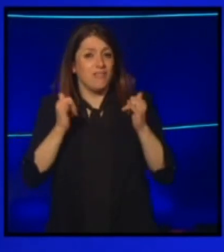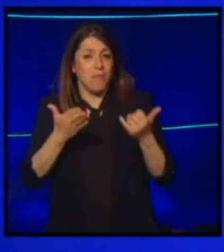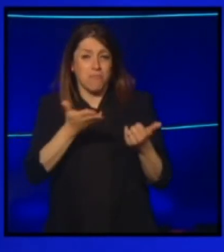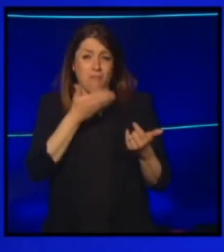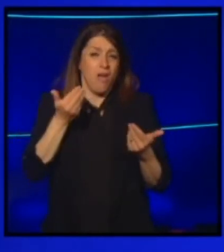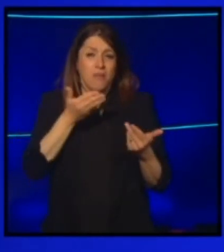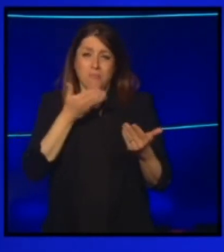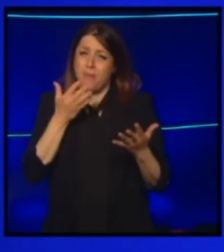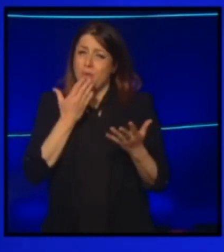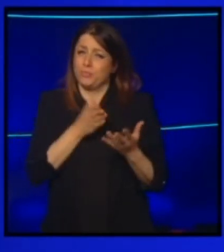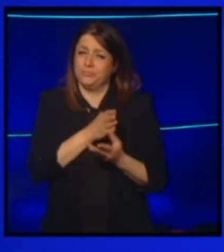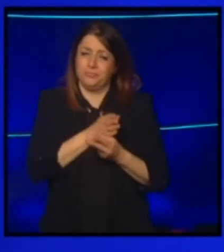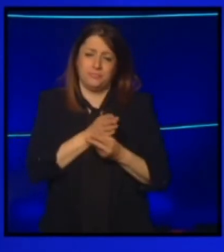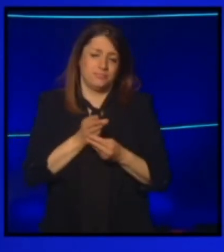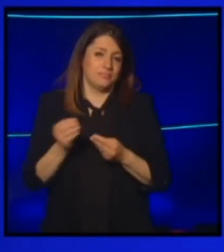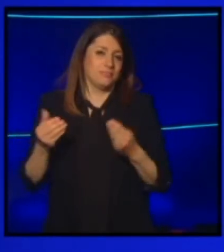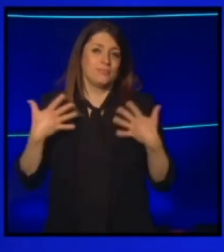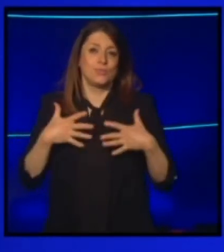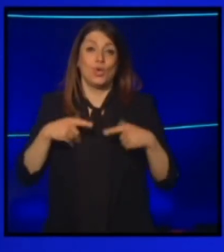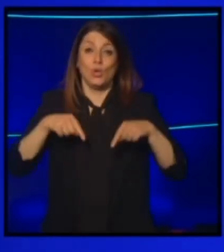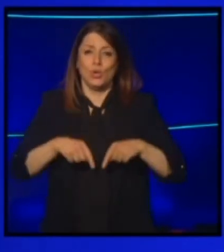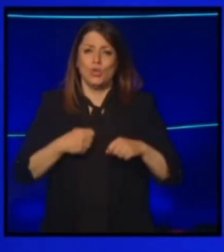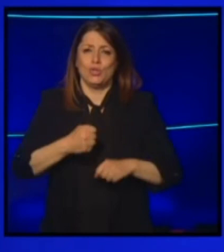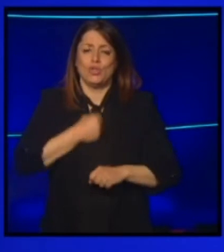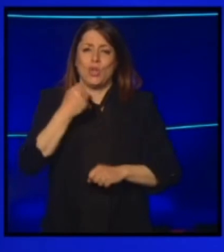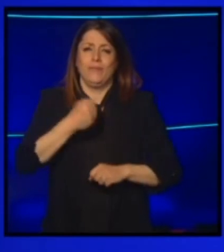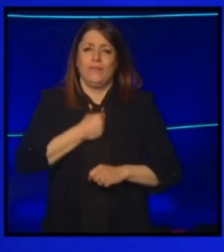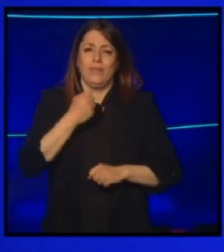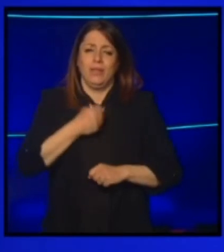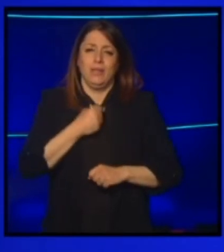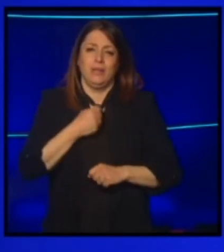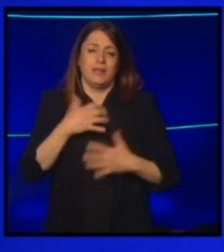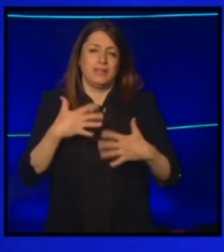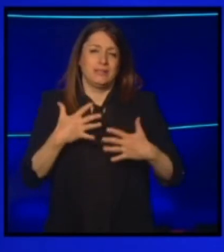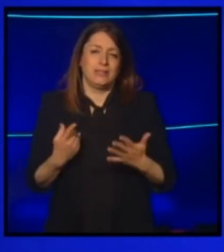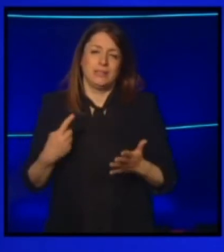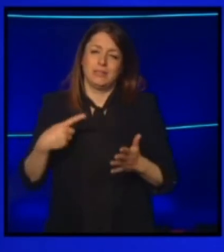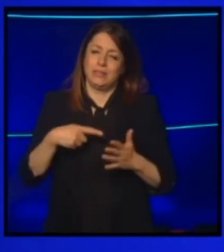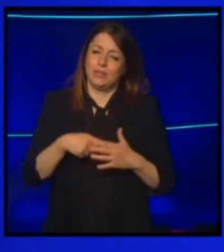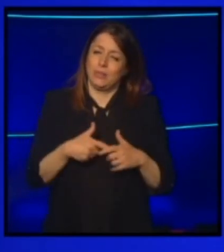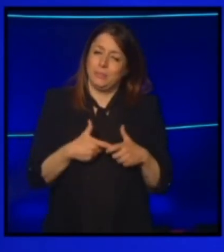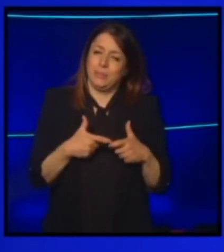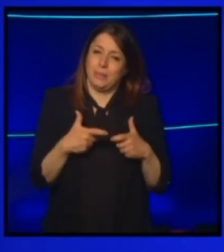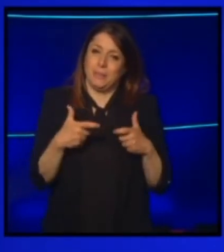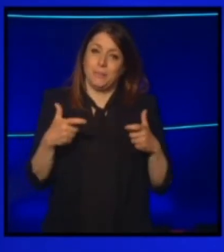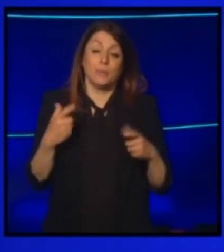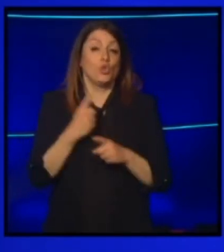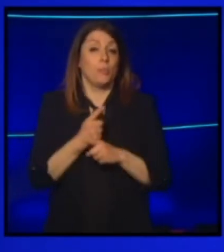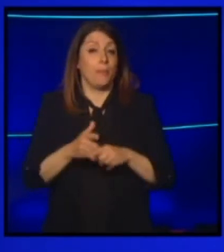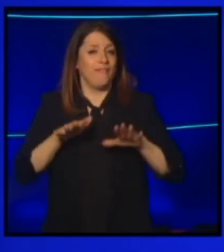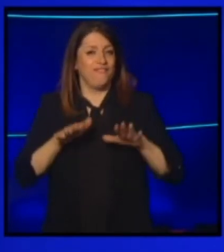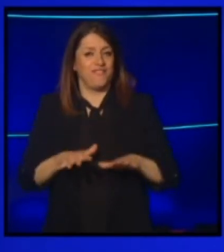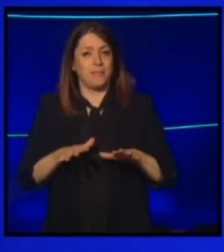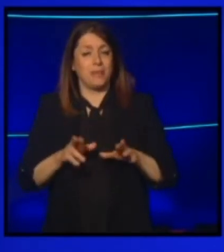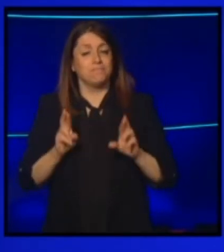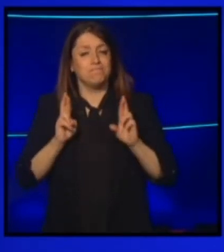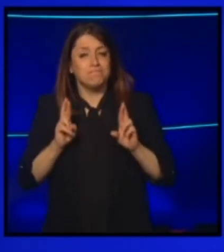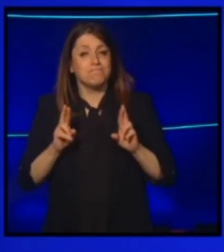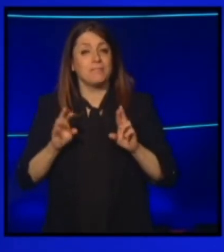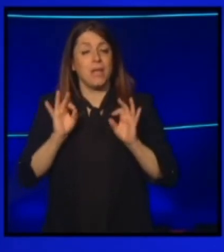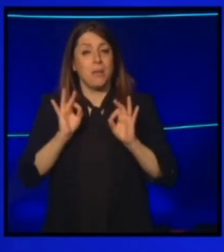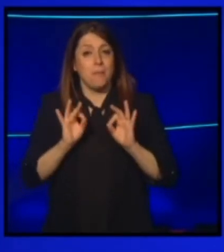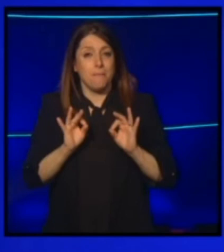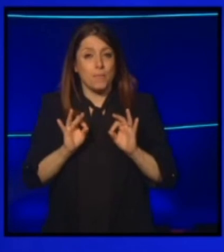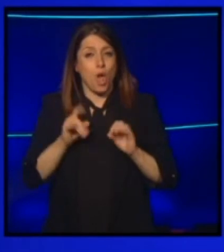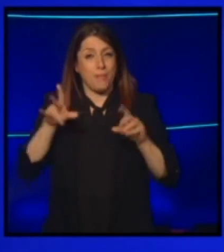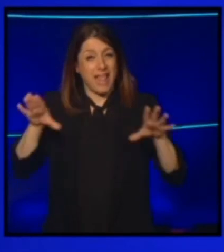tante cose e adesso la sofferenza riprende a salire, a crescere. La dobbiamo bloccare. Auguriamoci che quello che ci ha detto